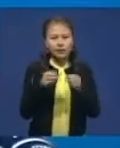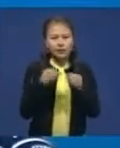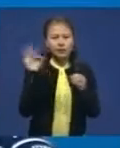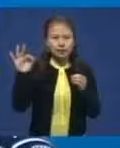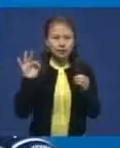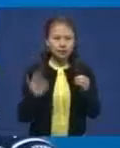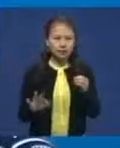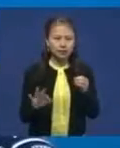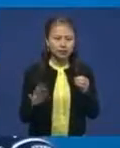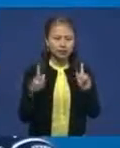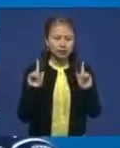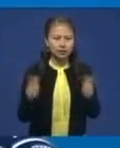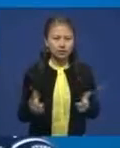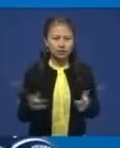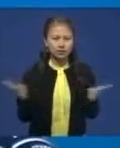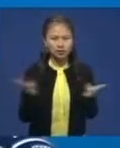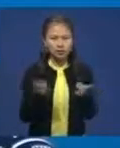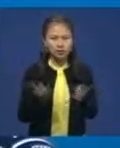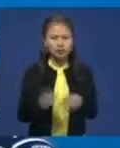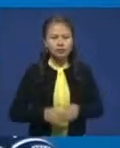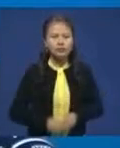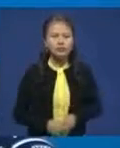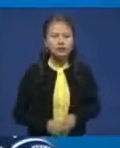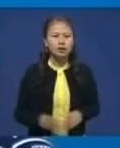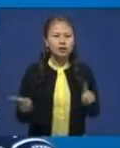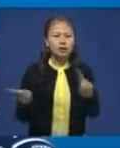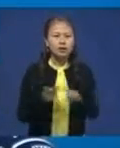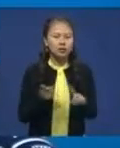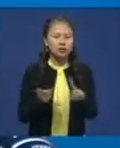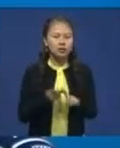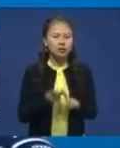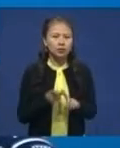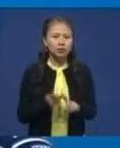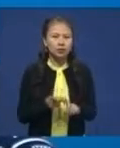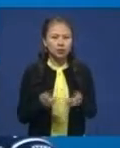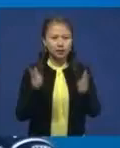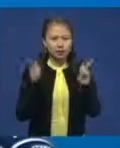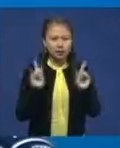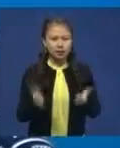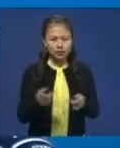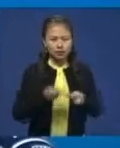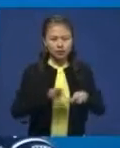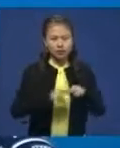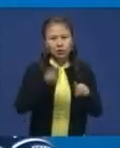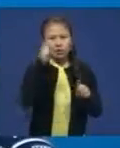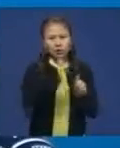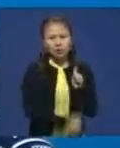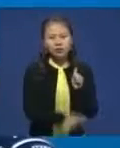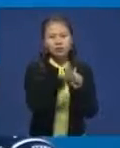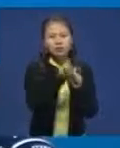қолдауына еболу тиіс. Екіншіден, ұсынылған кандидаттардың әрқайысы